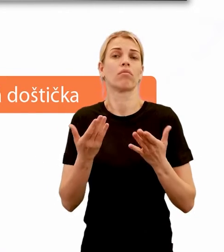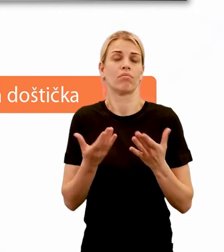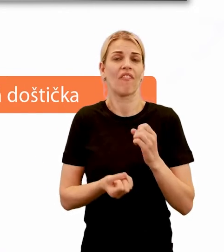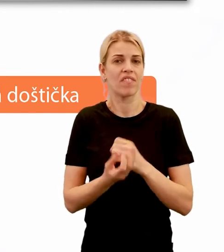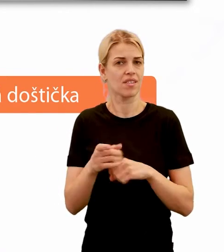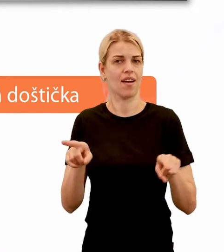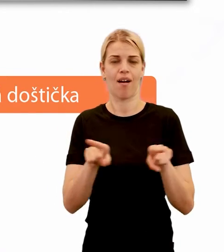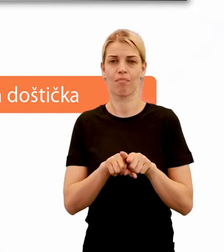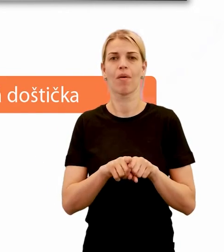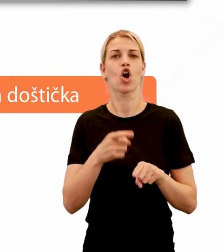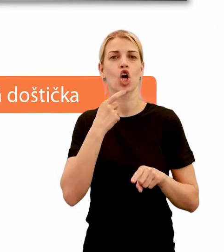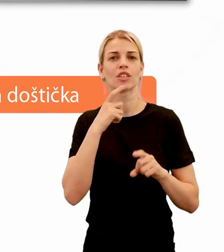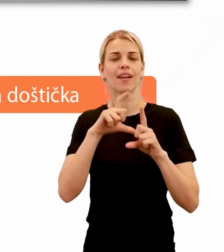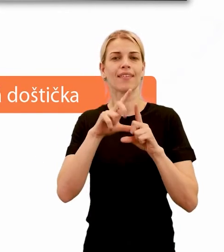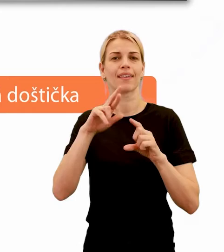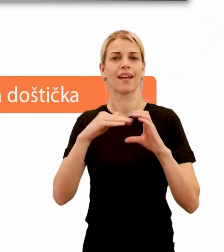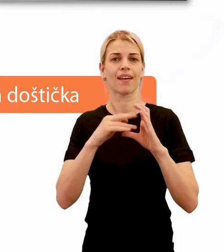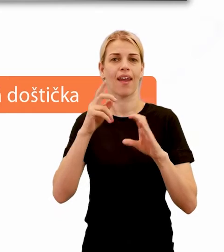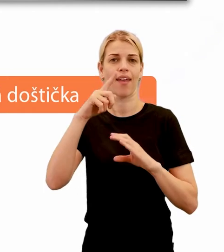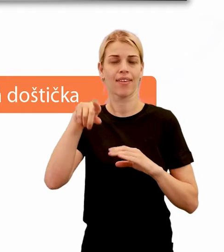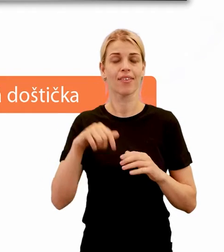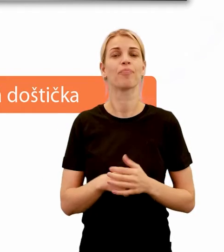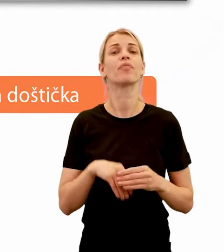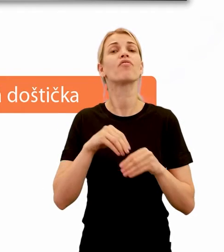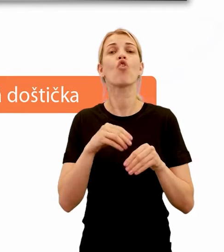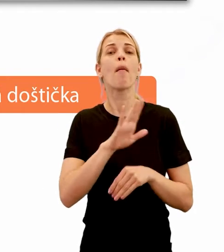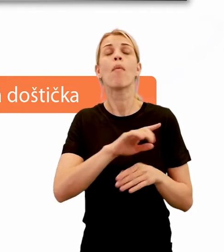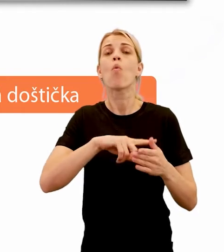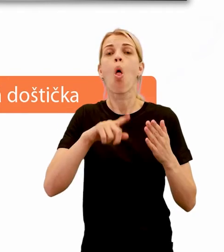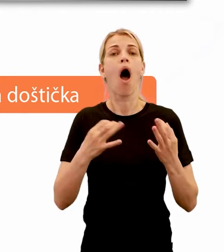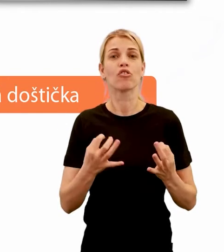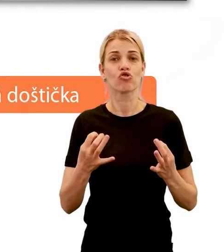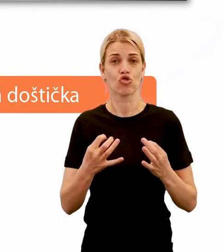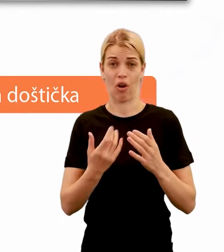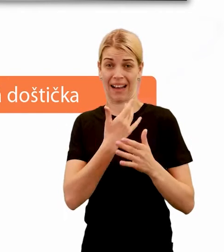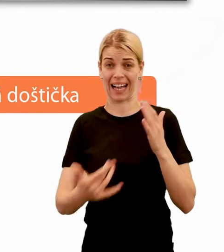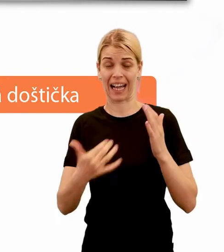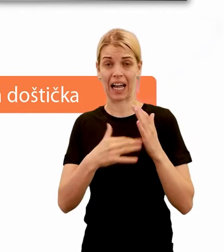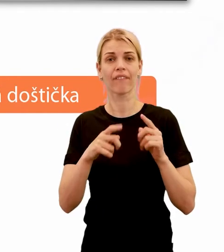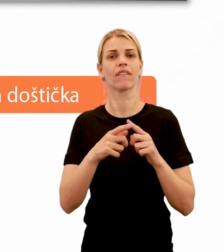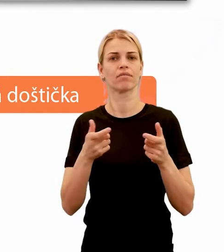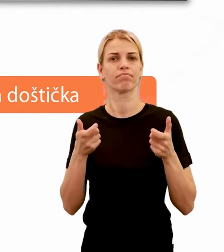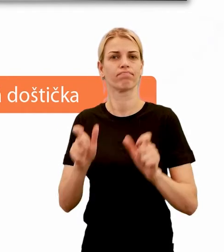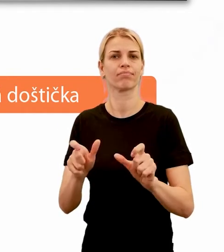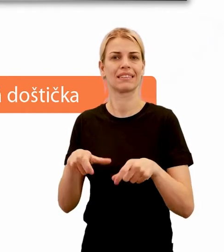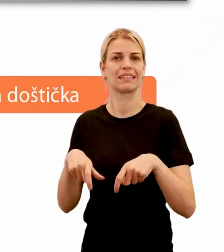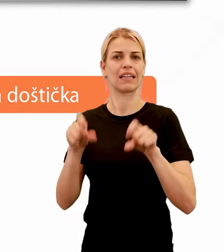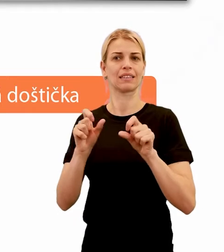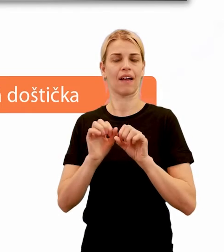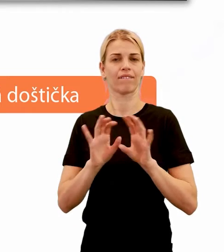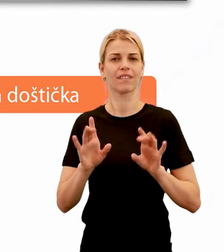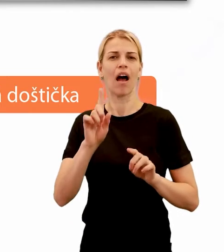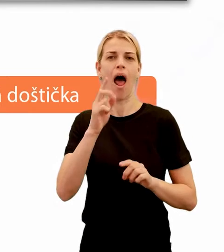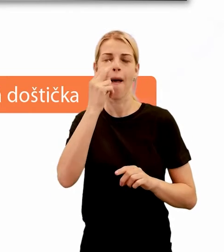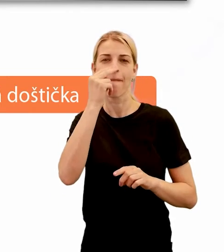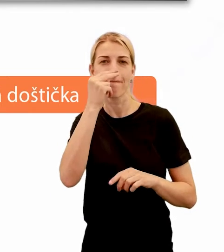Ich úlohou je zastavovať krvácanie. To však platí hlavne u menších ciev, pretože pri tých